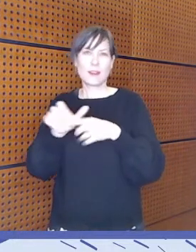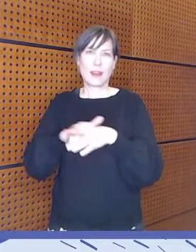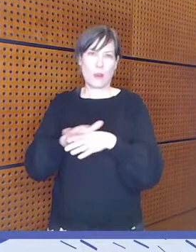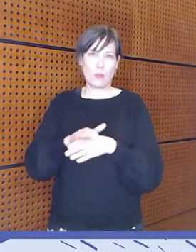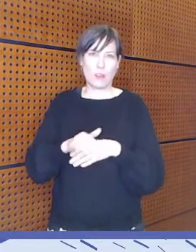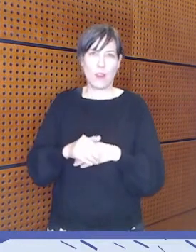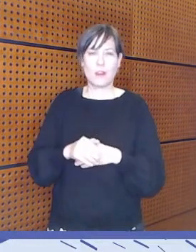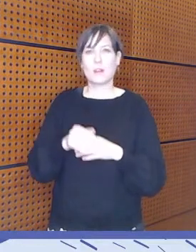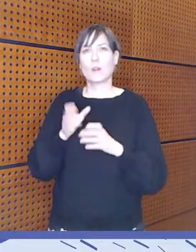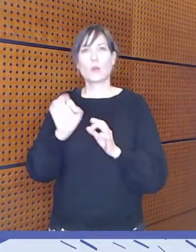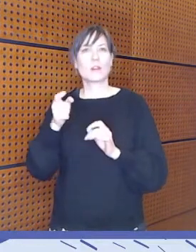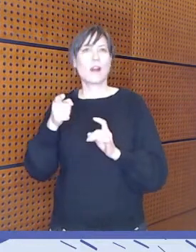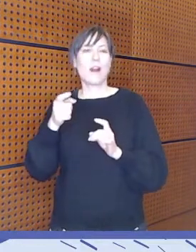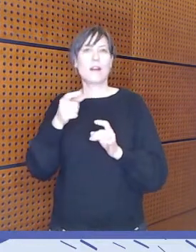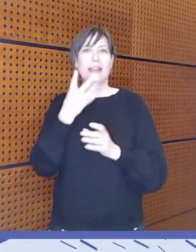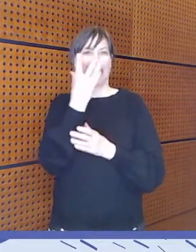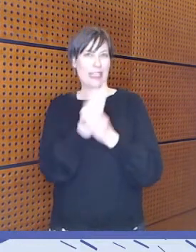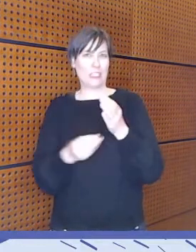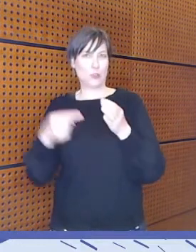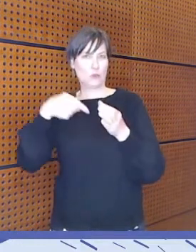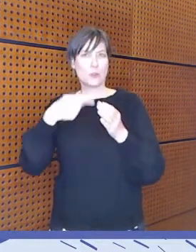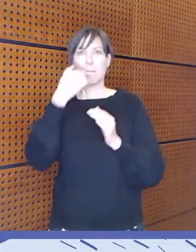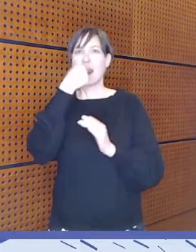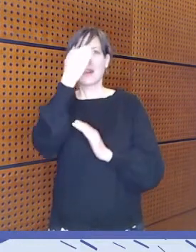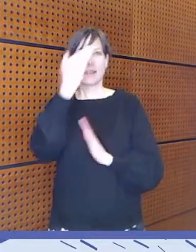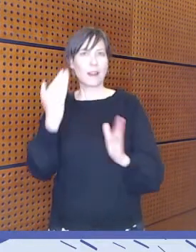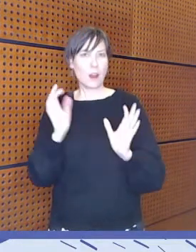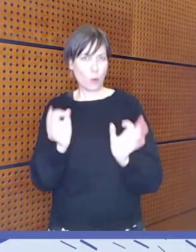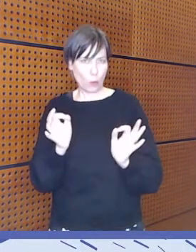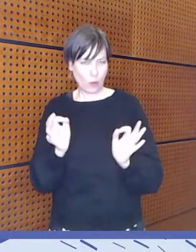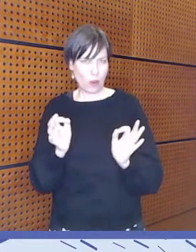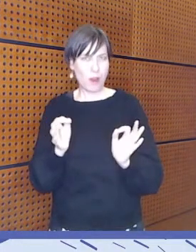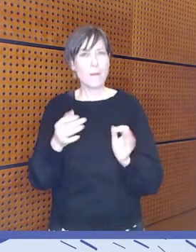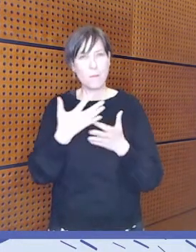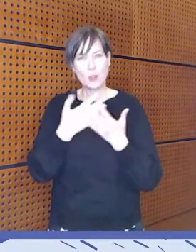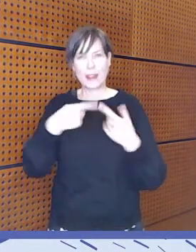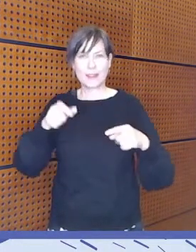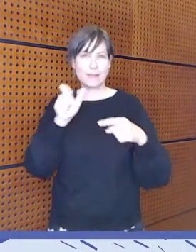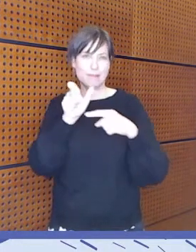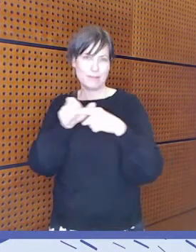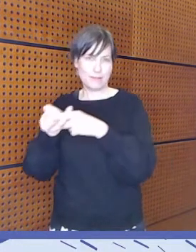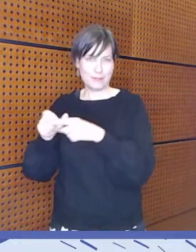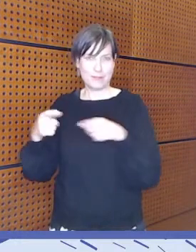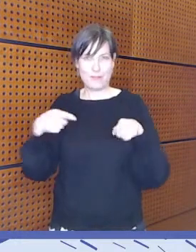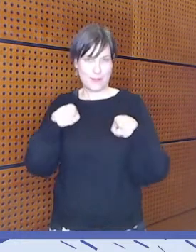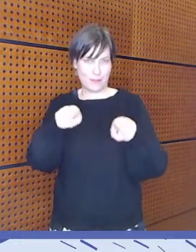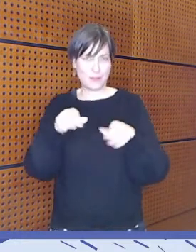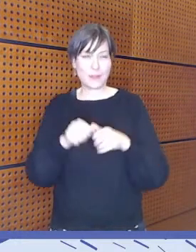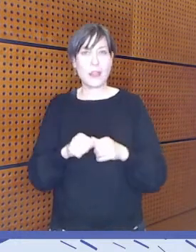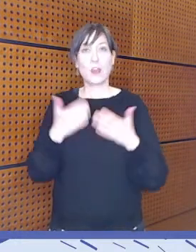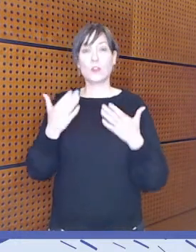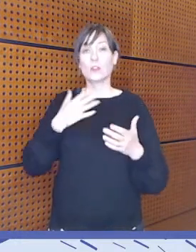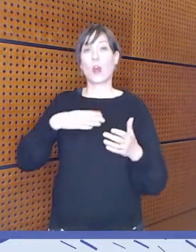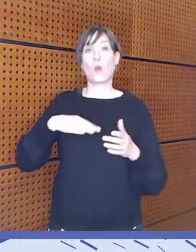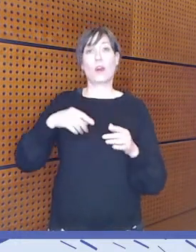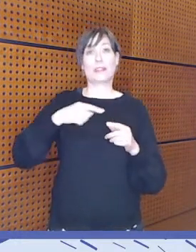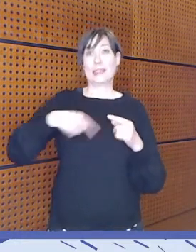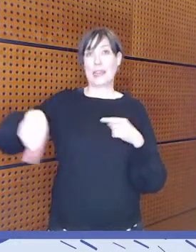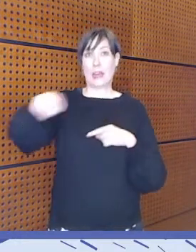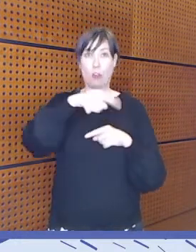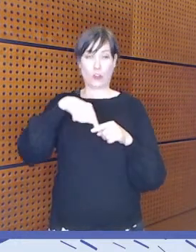miten voidaan määritellä inklusiivisuutta. Ja mä haluaisin tässä alkuun käydä tämmöisen kierroksen järjestyksessä.